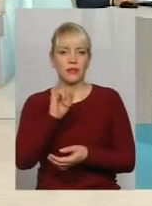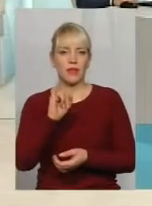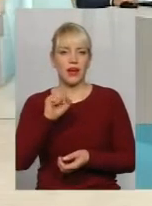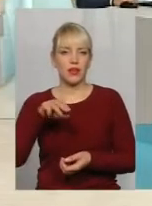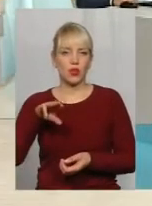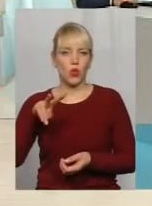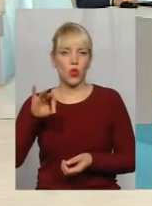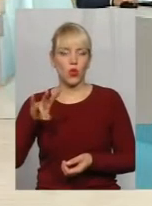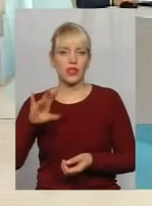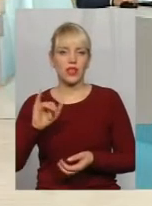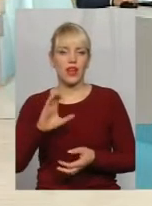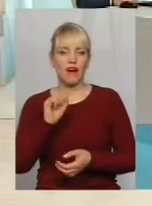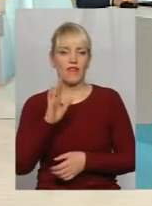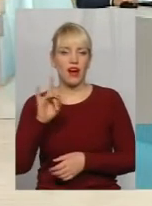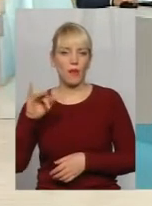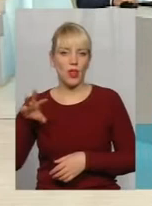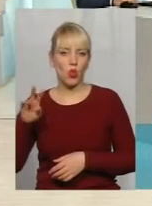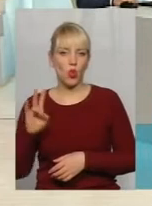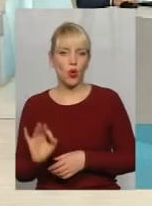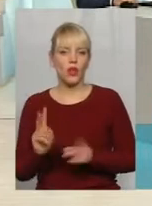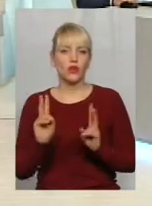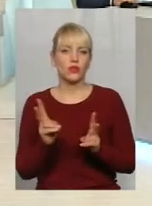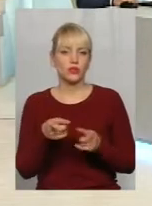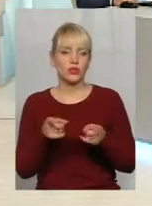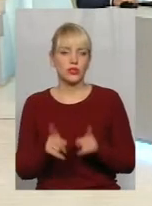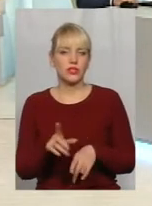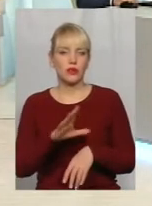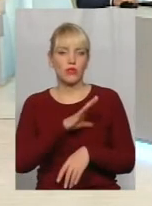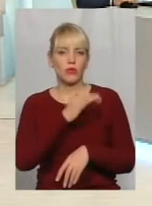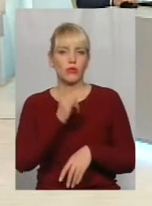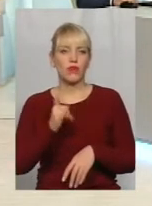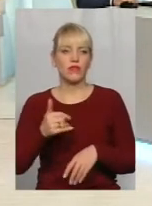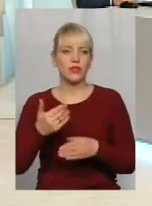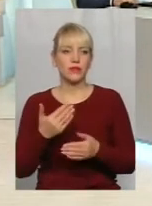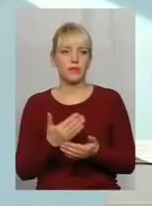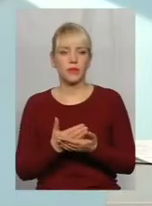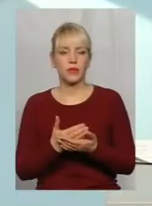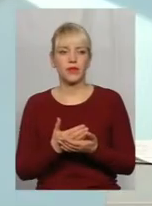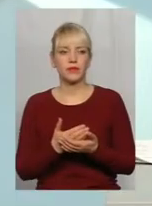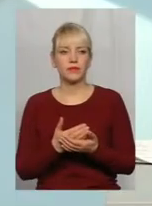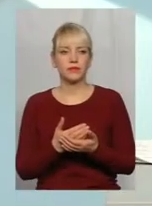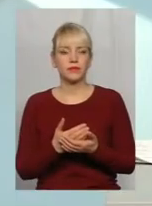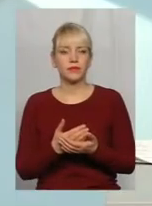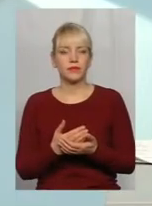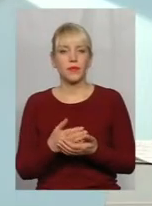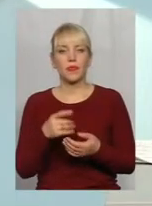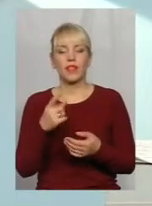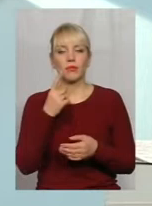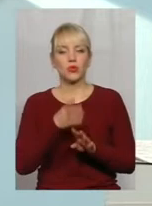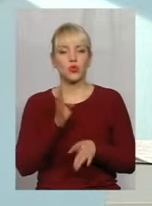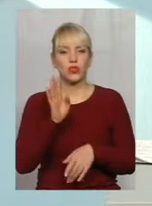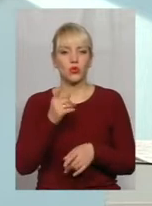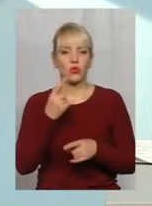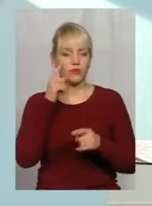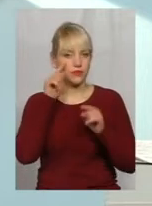Абраменко, який дійсно вже бував, є в еліті, так будемо говорити. Тобто в першу чергу на цих